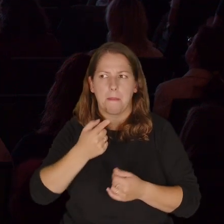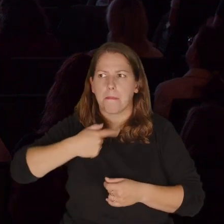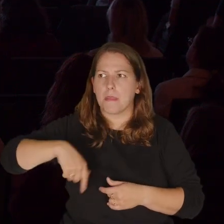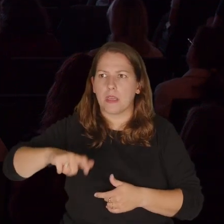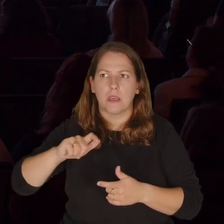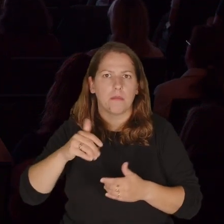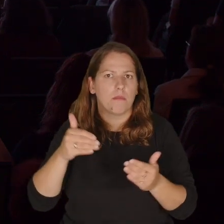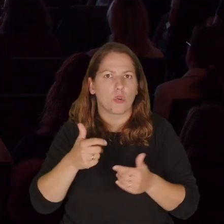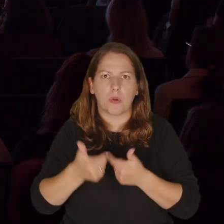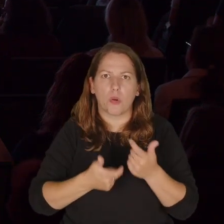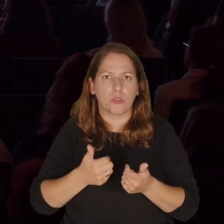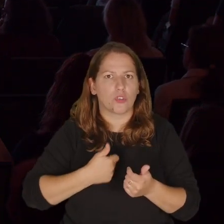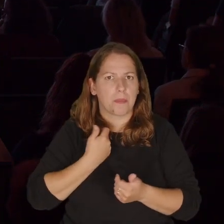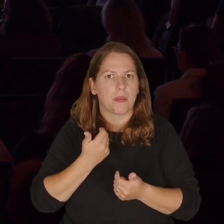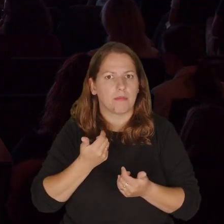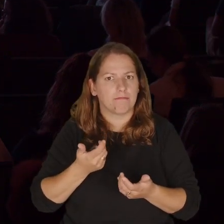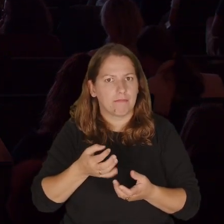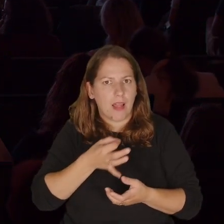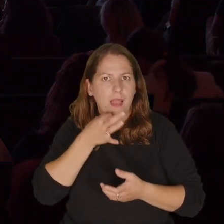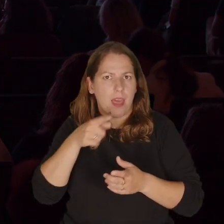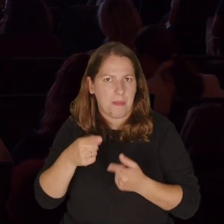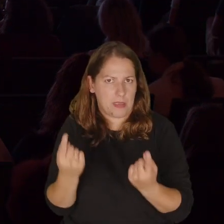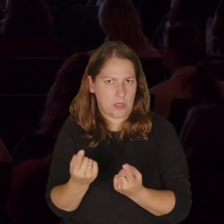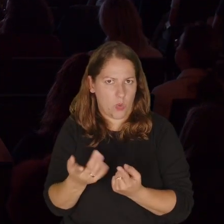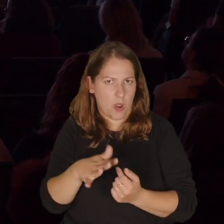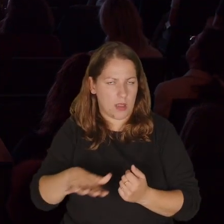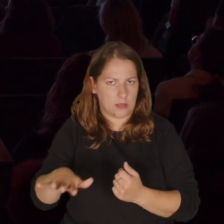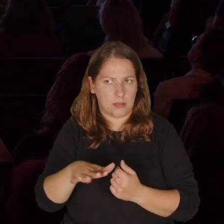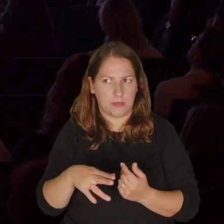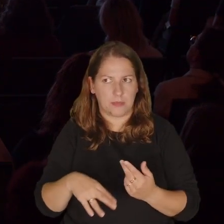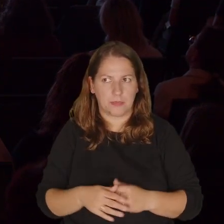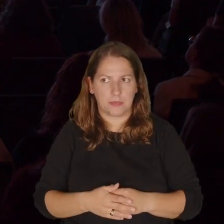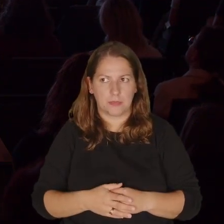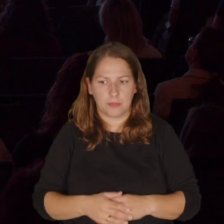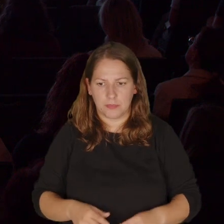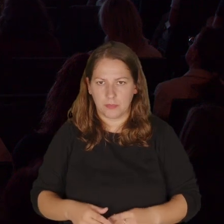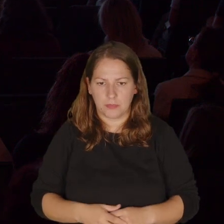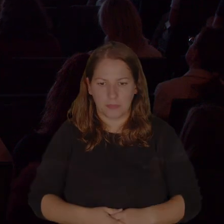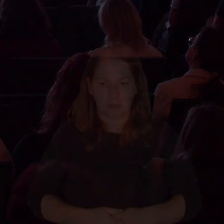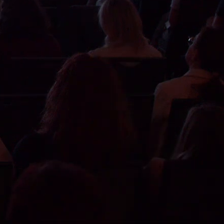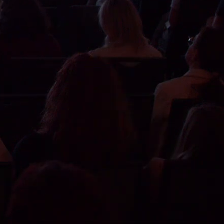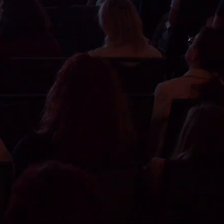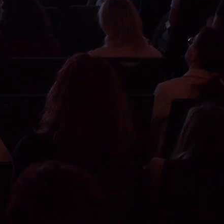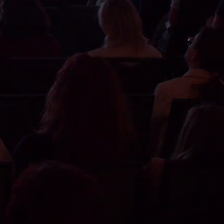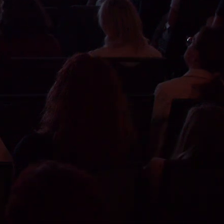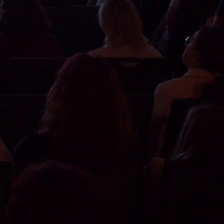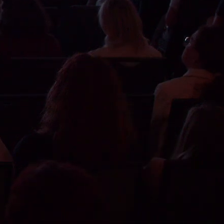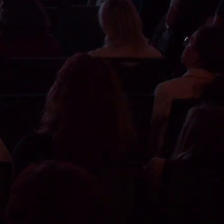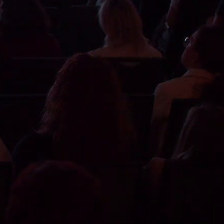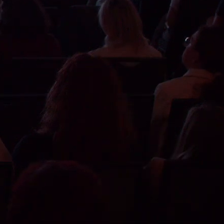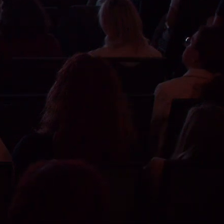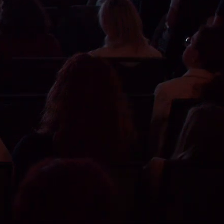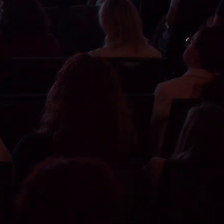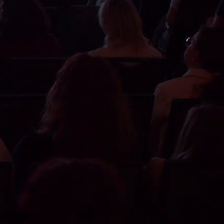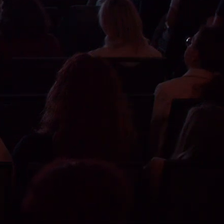tu zrobić, aby uzdrowić tę sytuację? Odpowiedź. Tak, zdajemy sobie sprawę, że kiedy